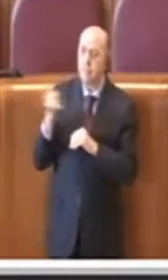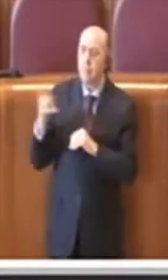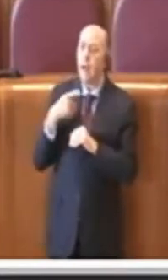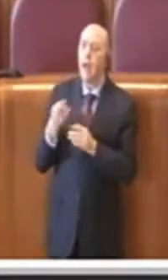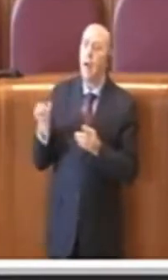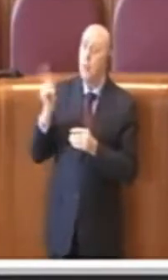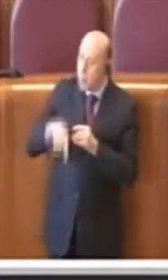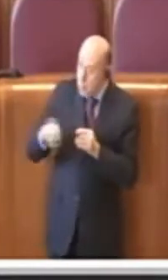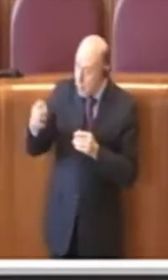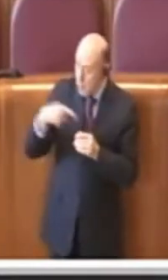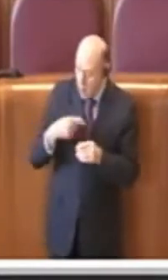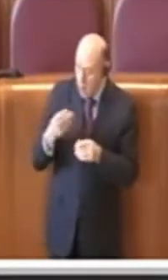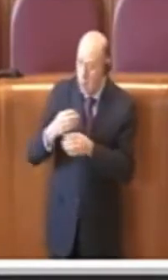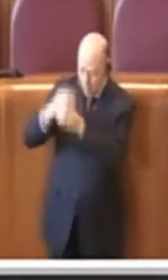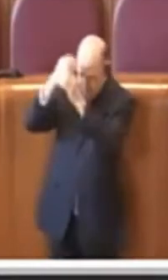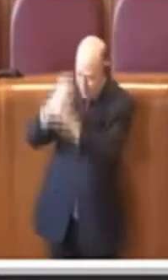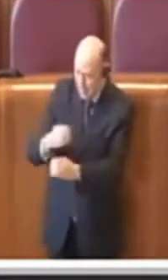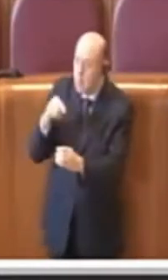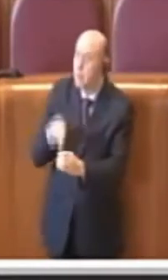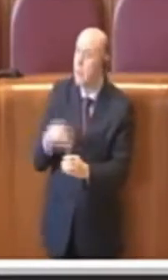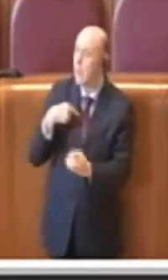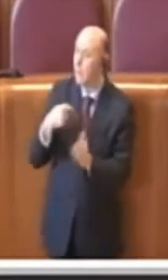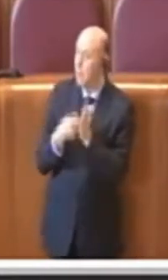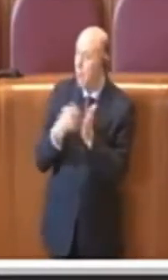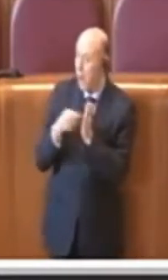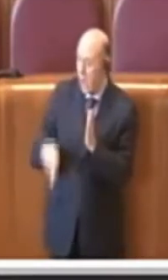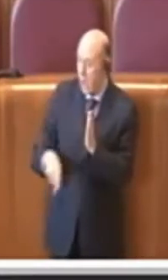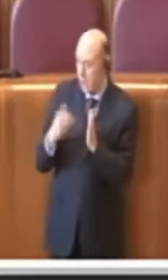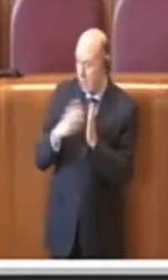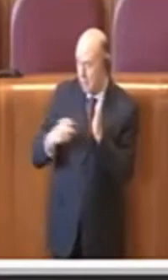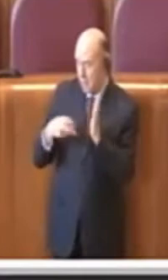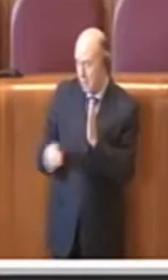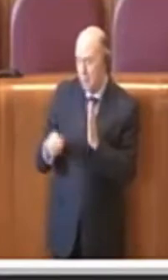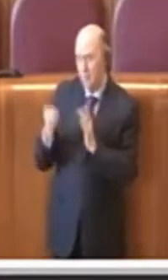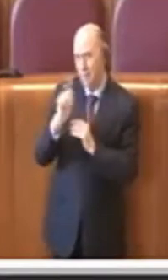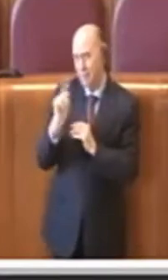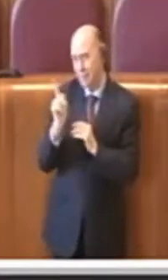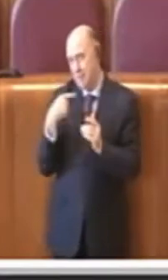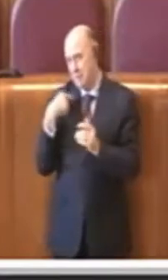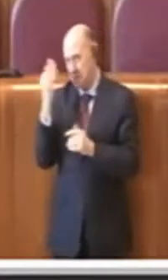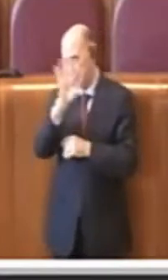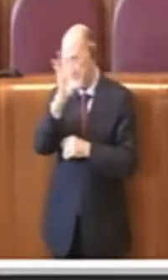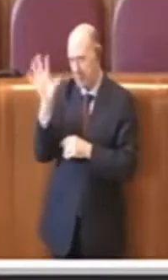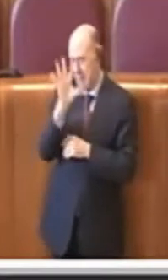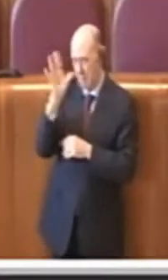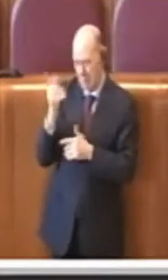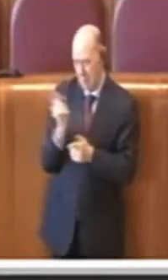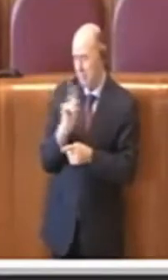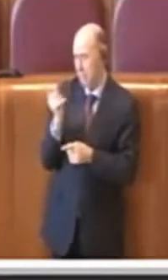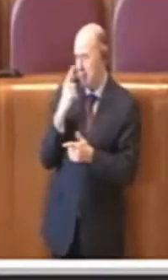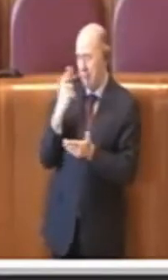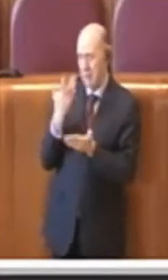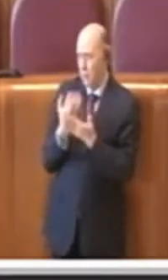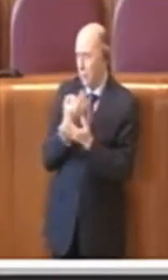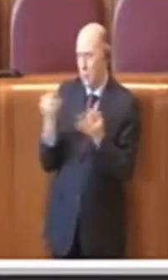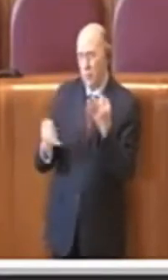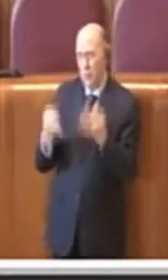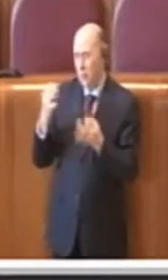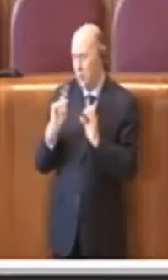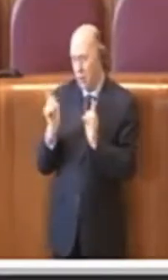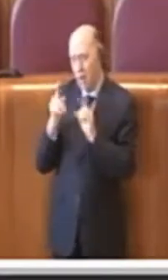pagare anche l'occupazione di suolo pubblico in questi casi ci è sembrato ovviamente non opportuno,